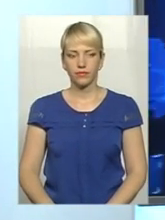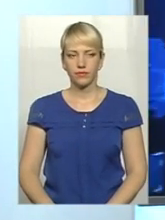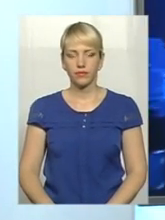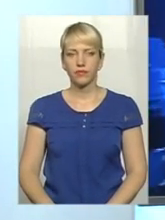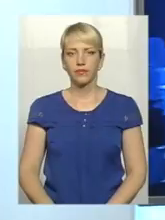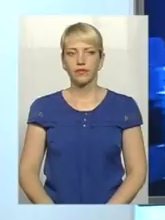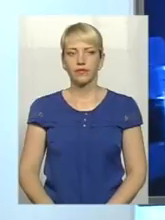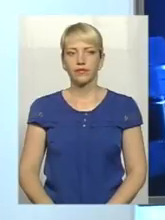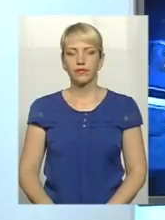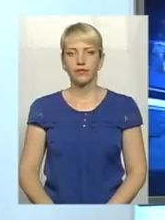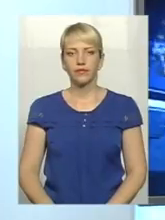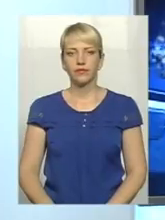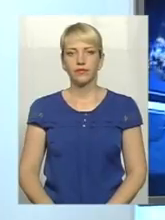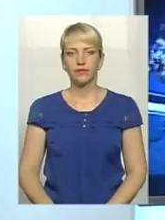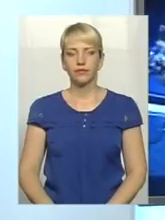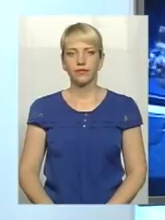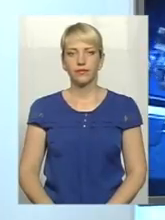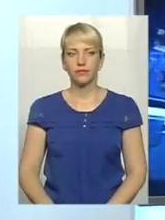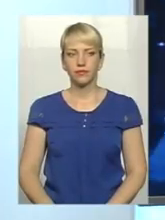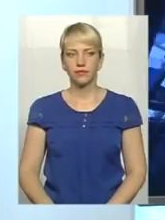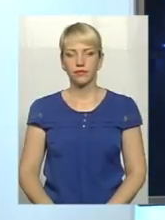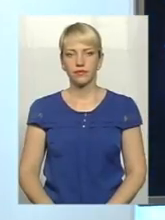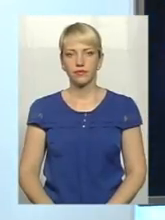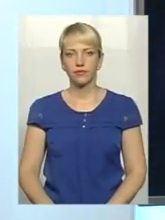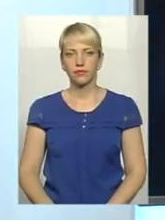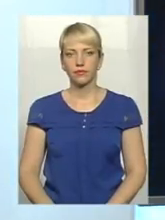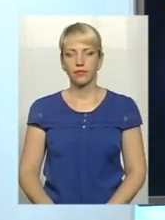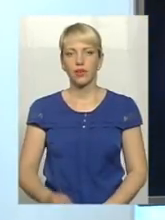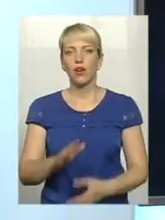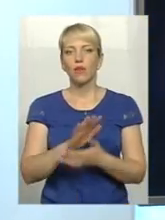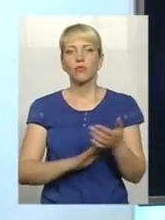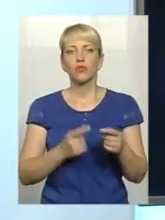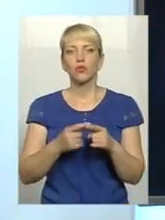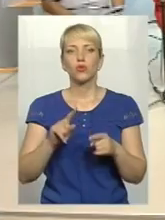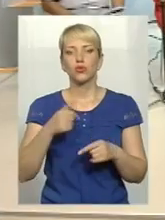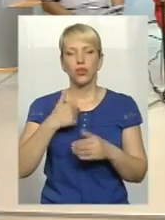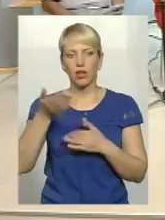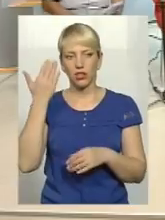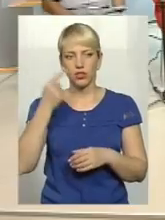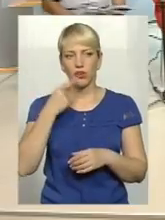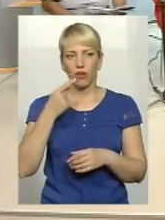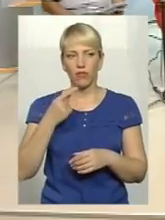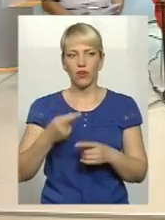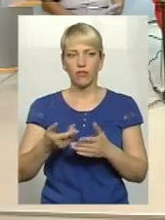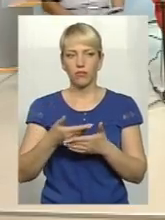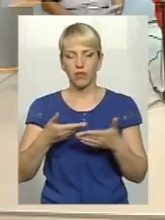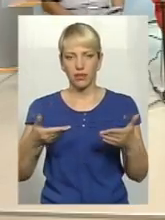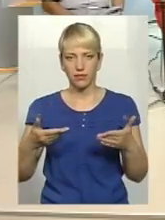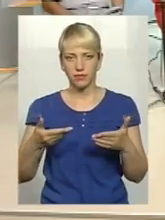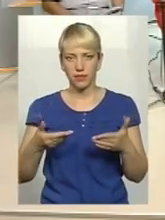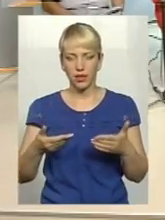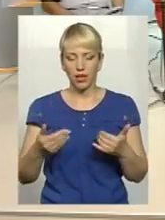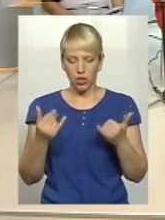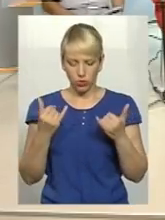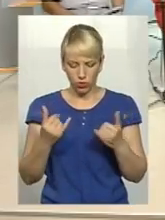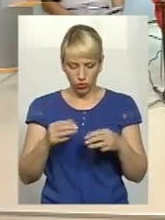ви закінчили все ж таки свою думку. Ну, як я вже продовження того, що я раніше говорив, ми сьогодні проводимо